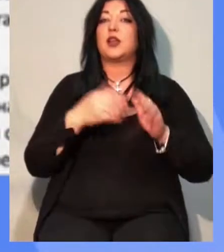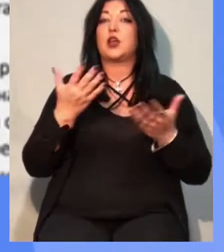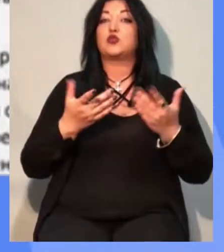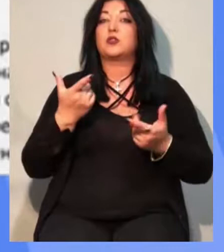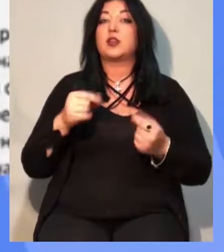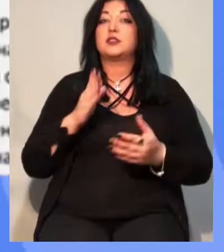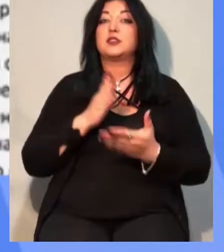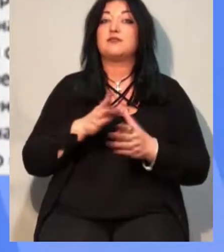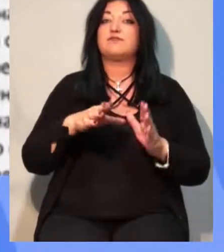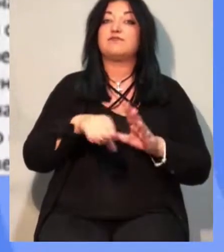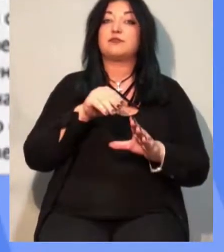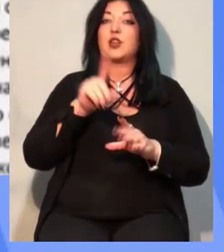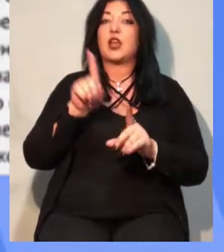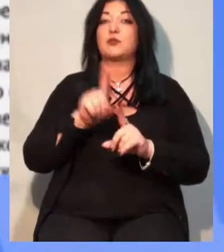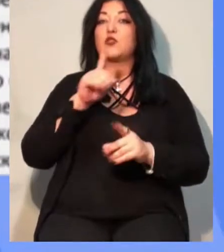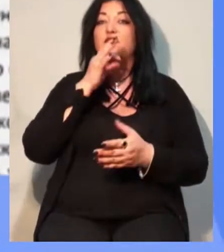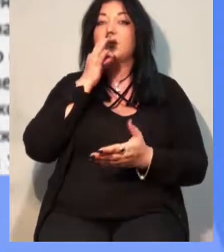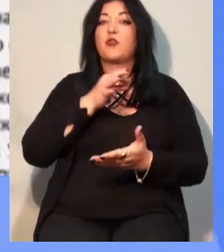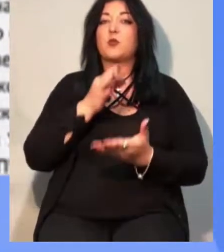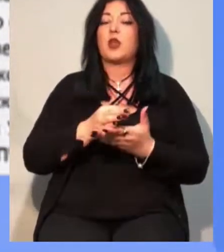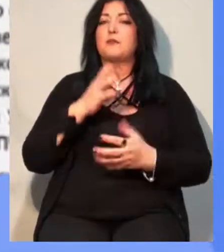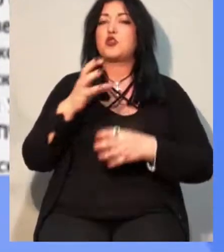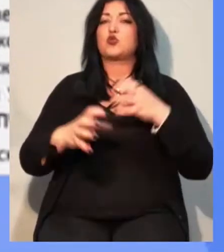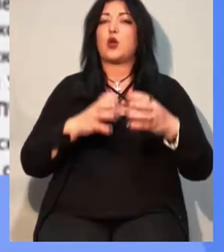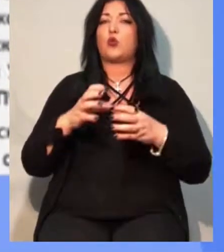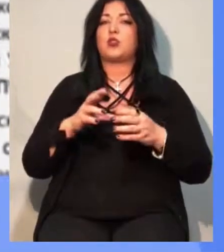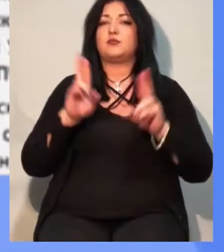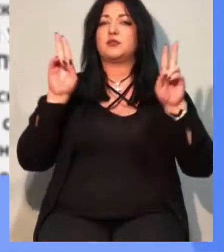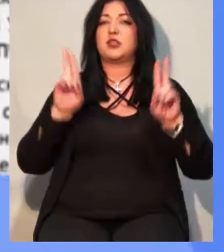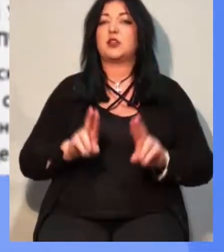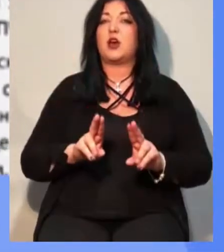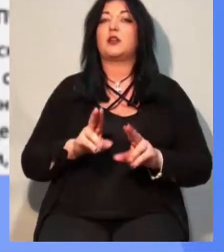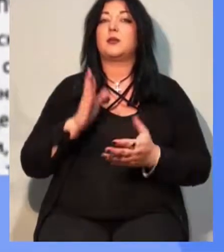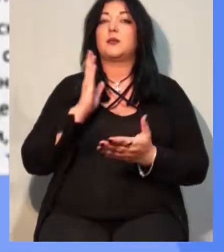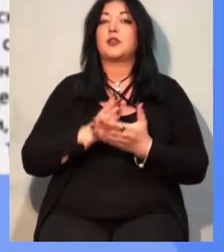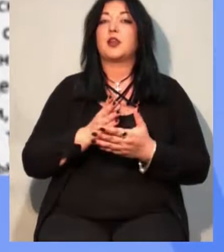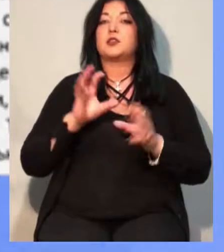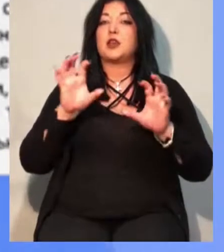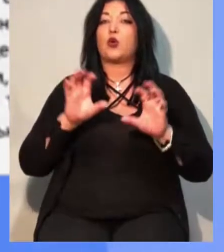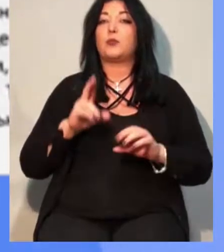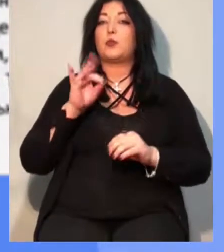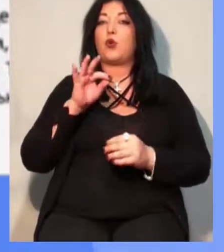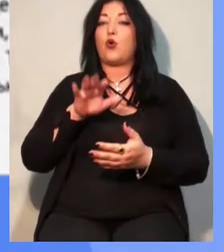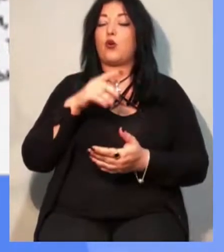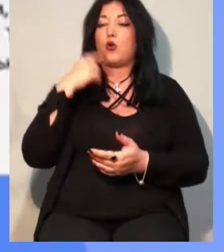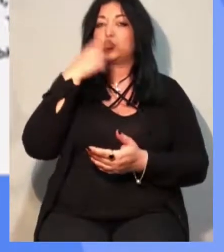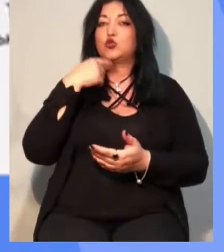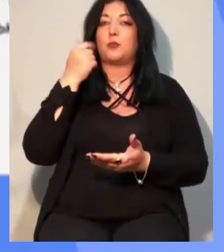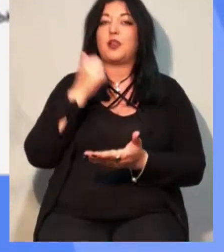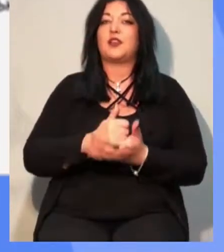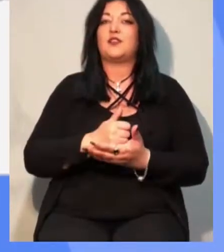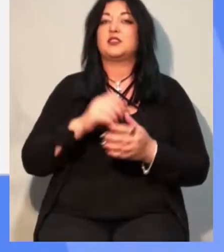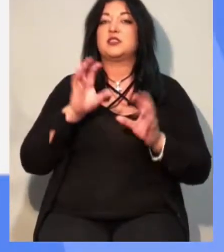такими, що відповідають міжнародним стандартам, вступить у дію закон про особливий статус Донбасу. Згодом про те, що